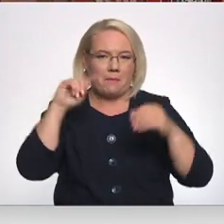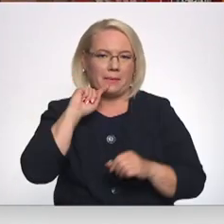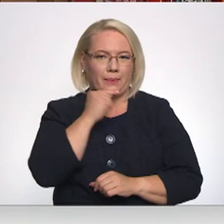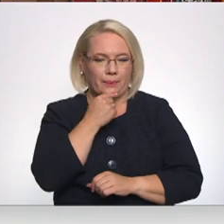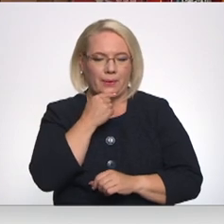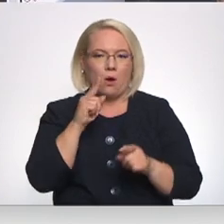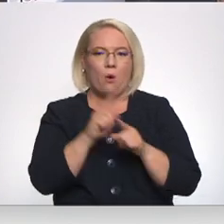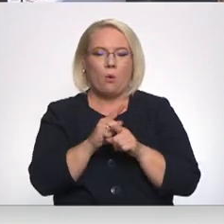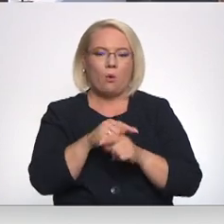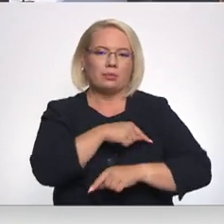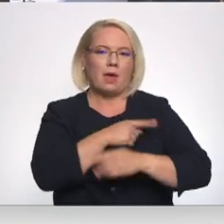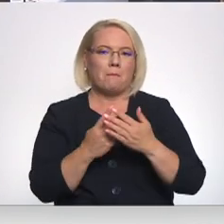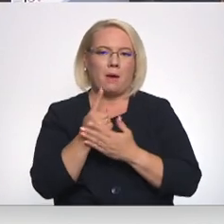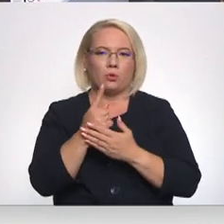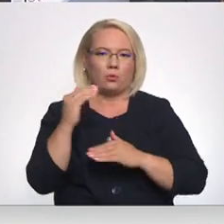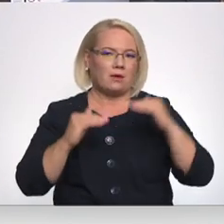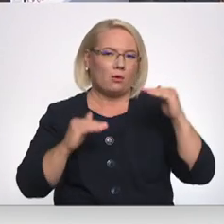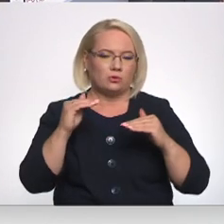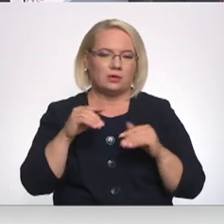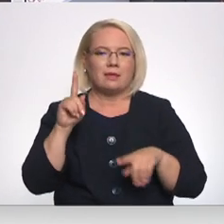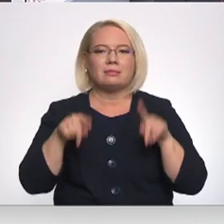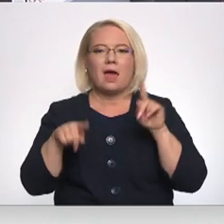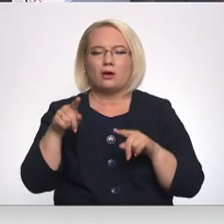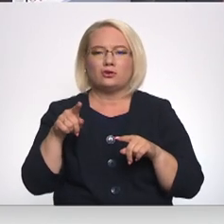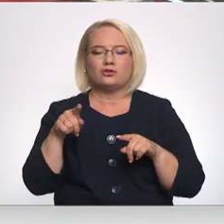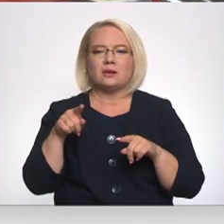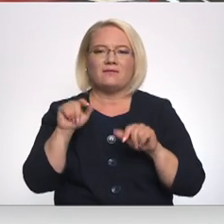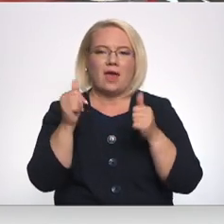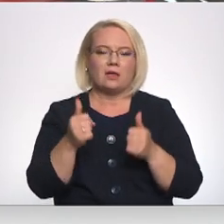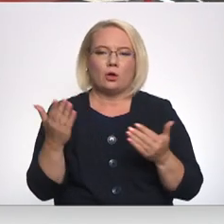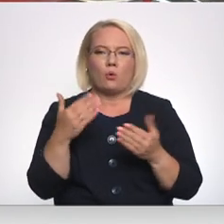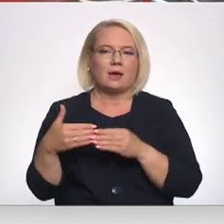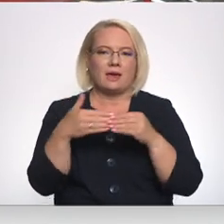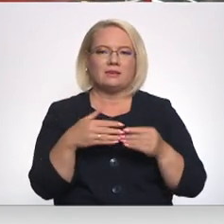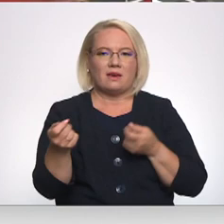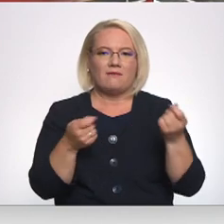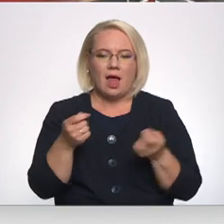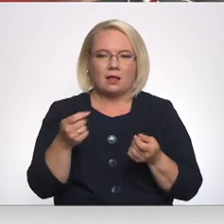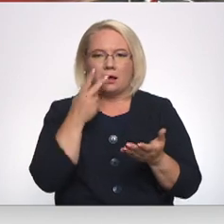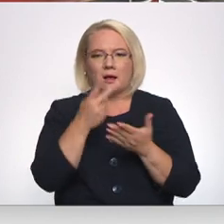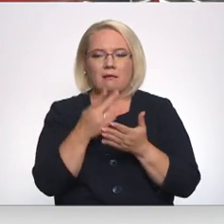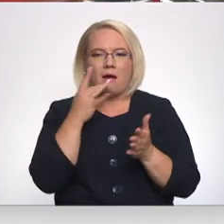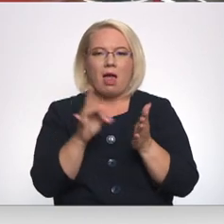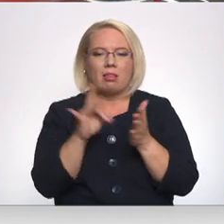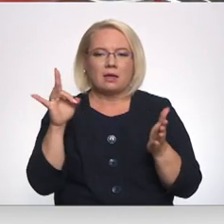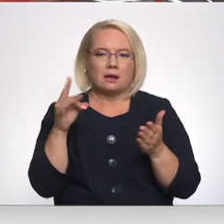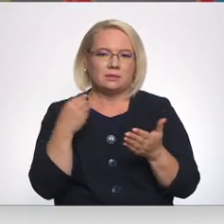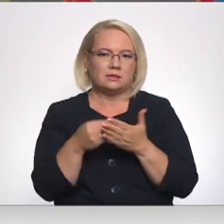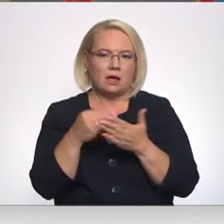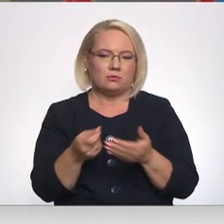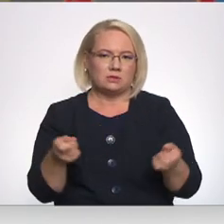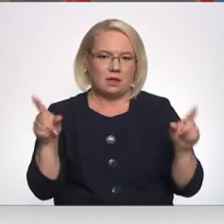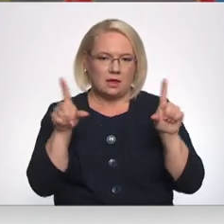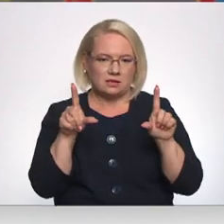optimizēšana telpās, ir tikai daži no pasākumiem, ko ievieš veikalu tīkli reaģējot uz traujo energoresursu cenu sadārdzinājumu.